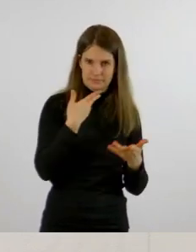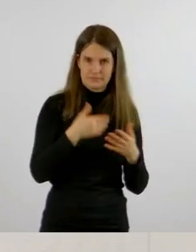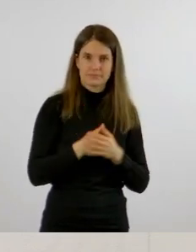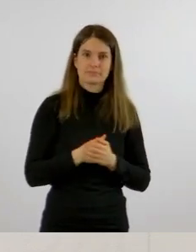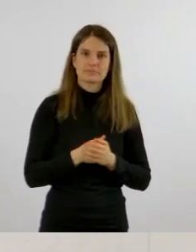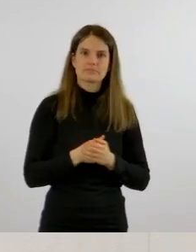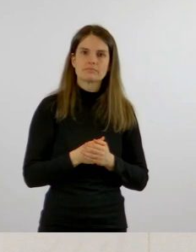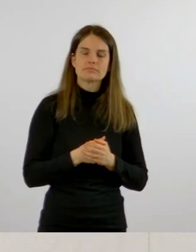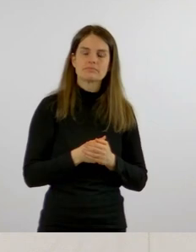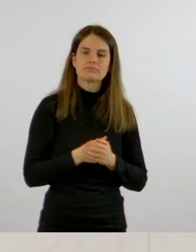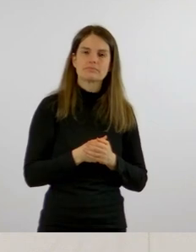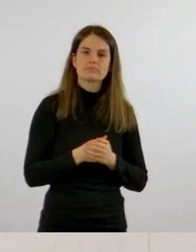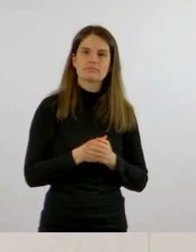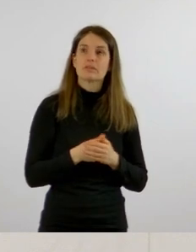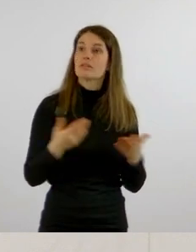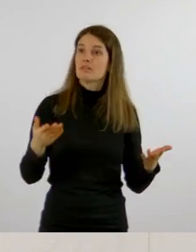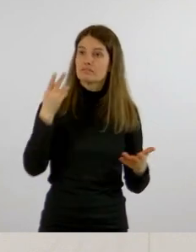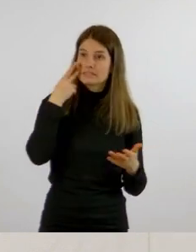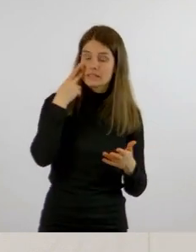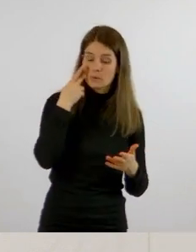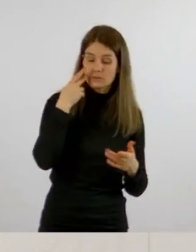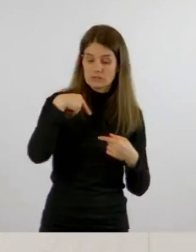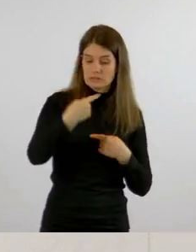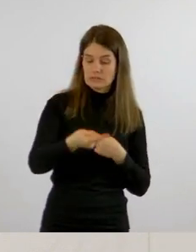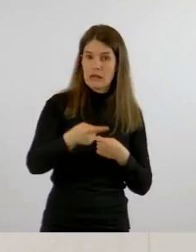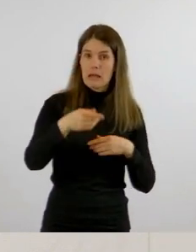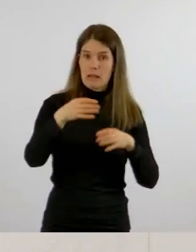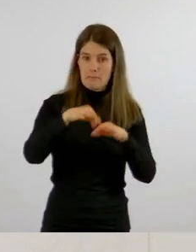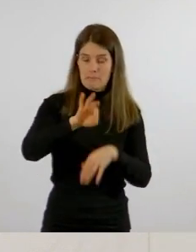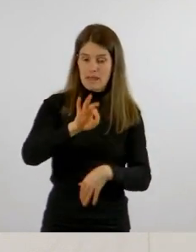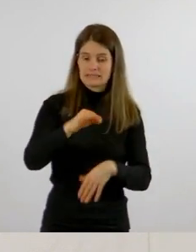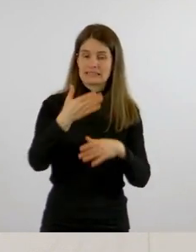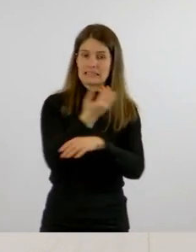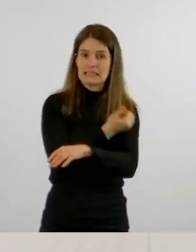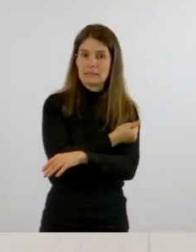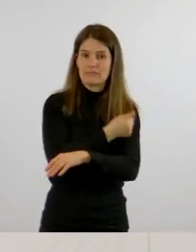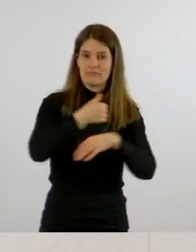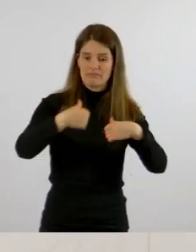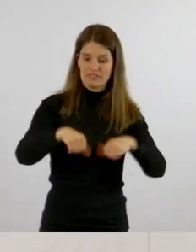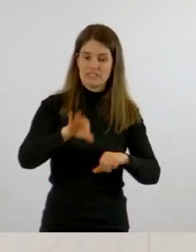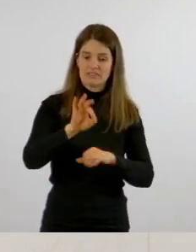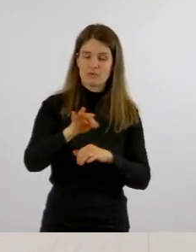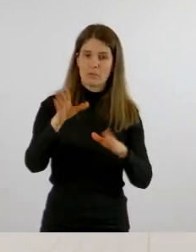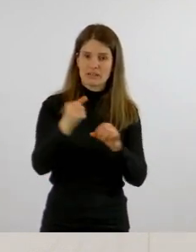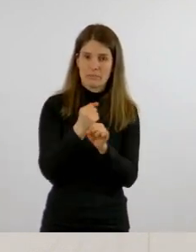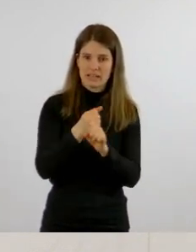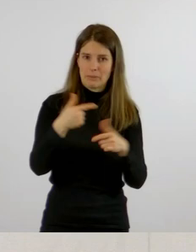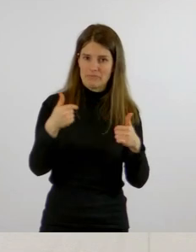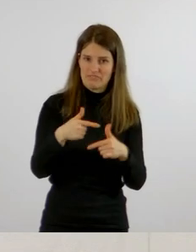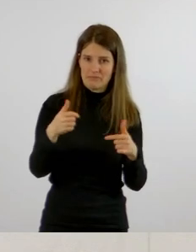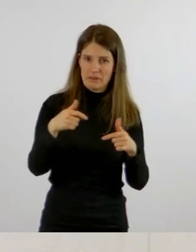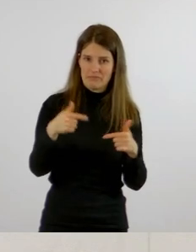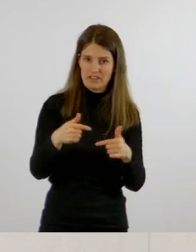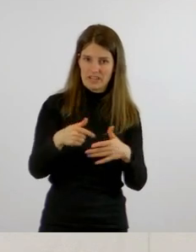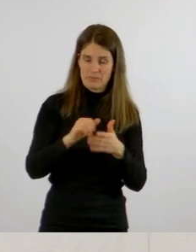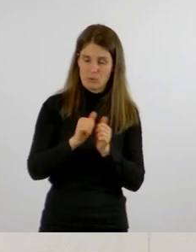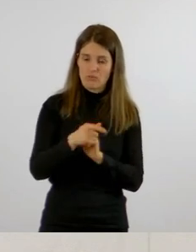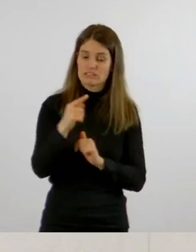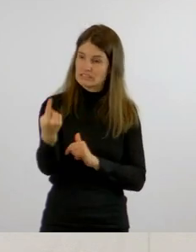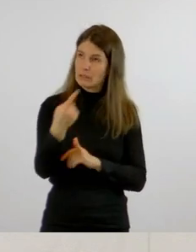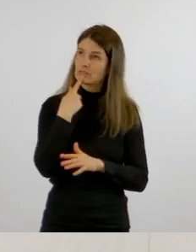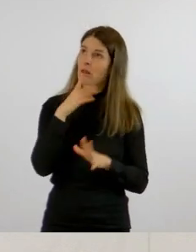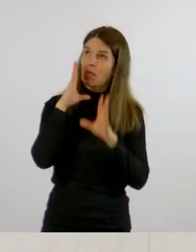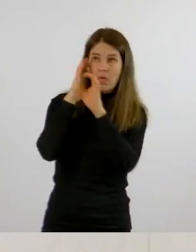für Mitte März angekündigten sogenannten Impfpflicht für Mitarbeiter und Pflegeberufen im vorauseilenden Gehorsam